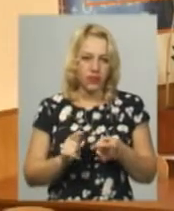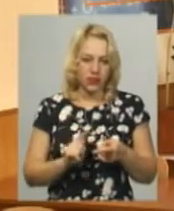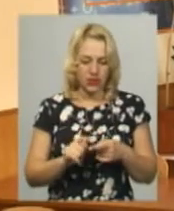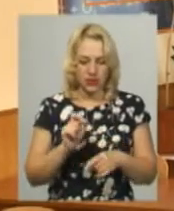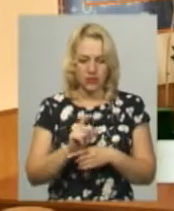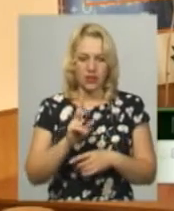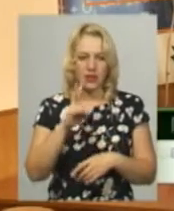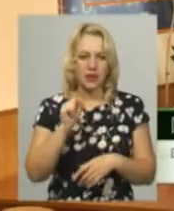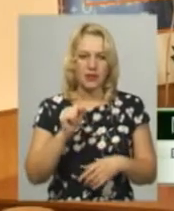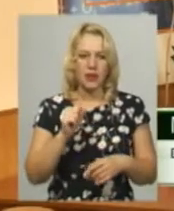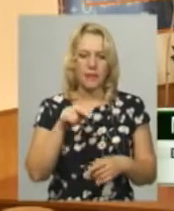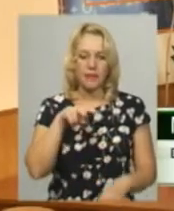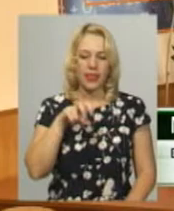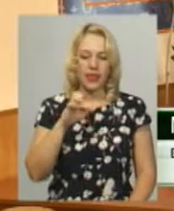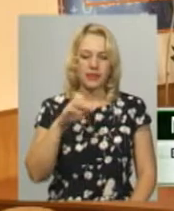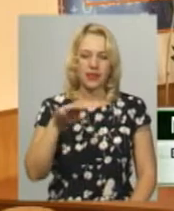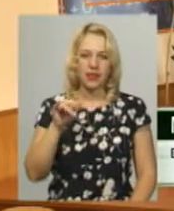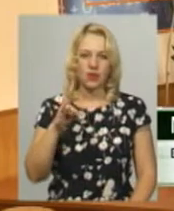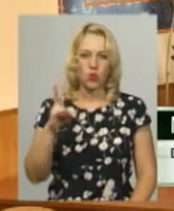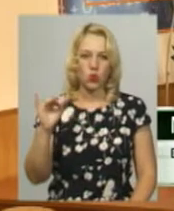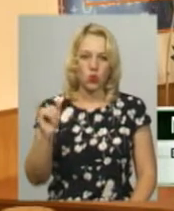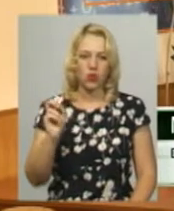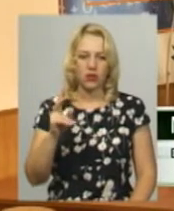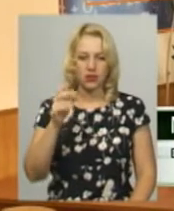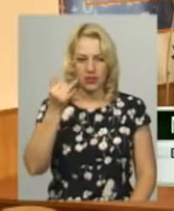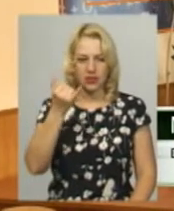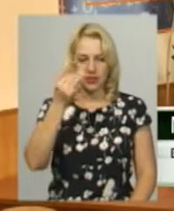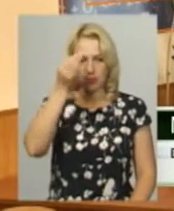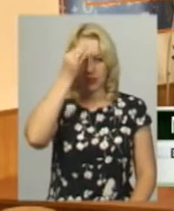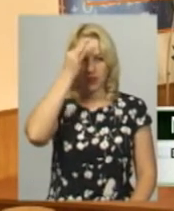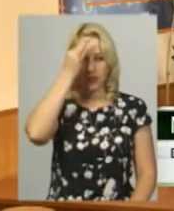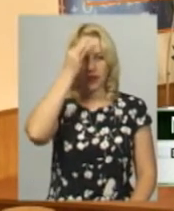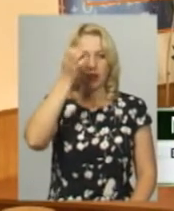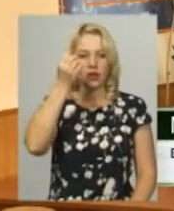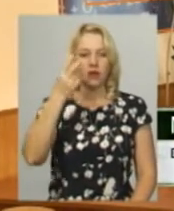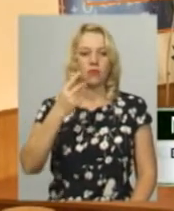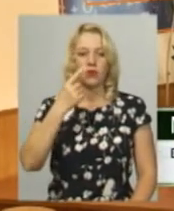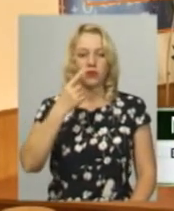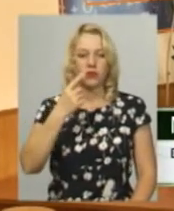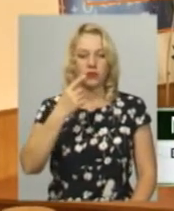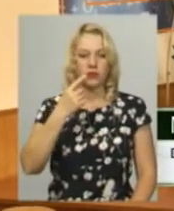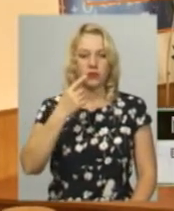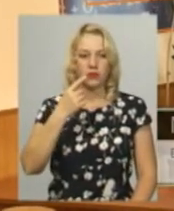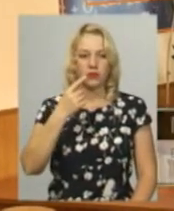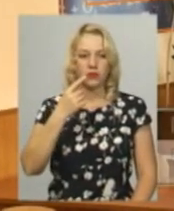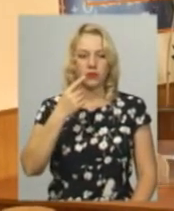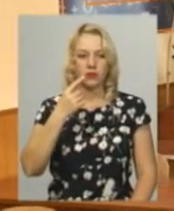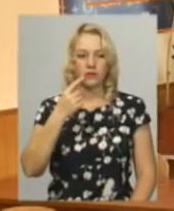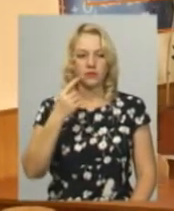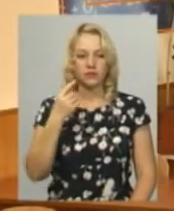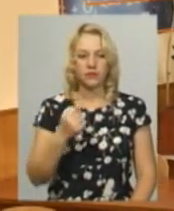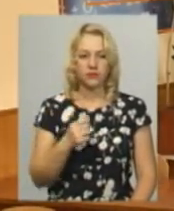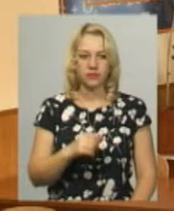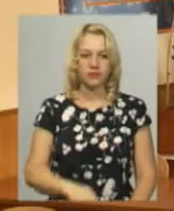це завдання на пластинку. Як зараз пам'ятаю, просто поклався на пам'ять та досвід попередніх